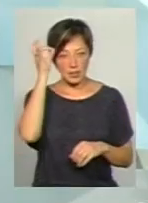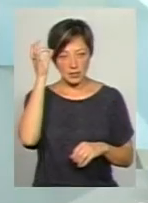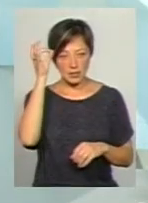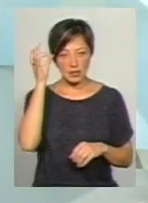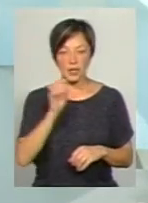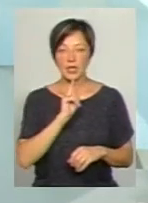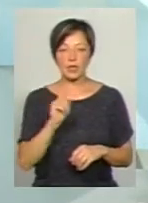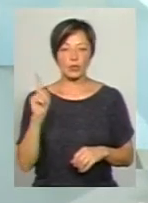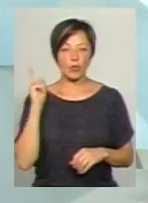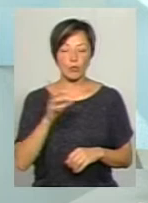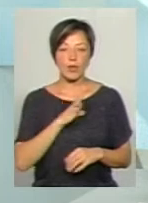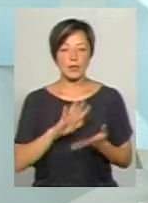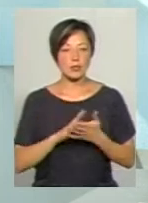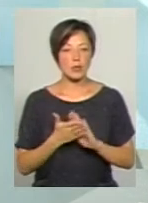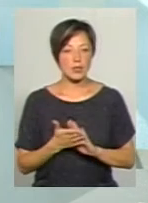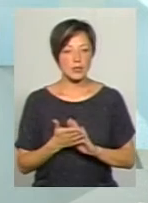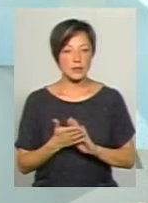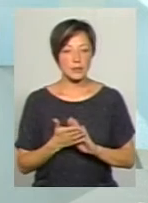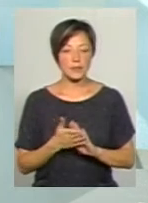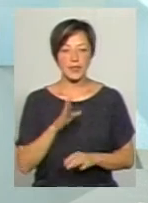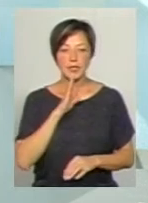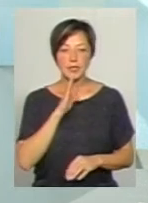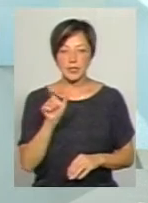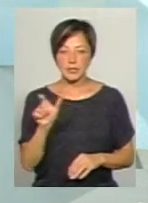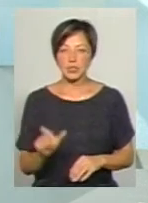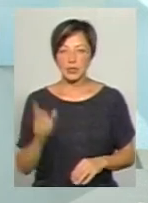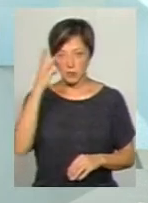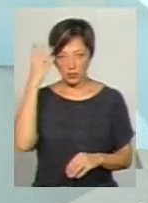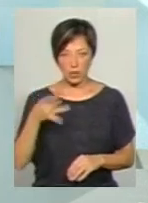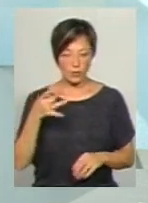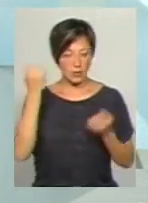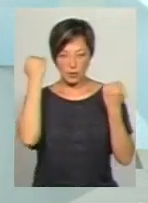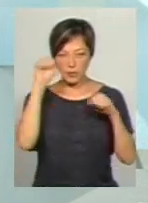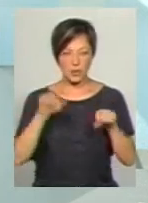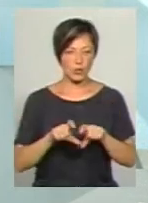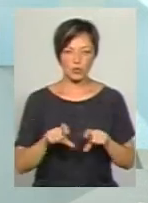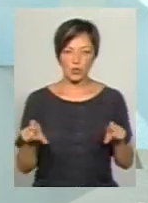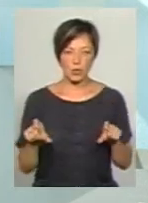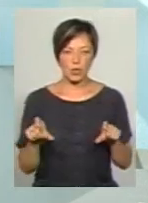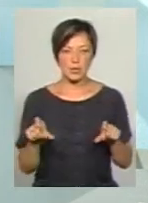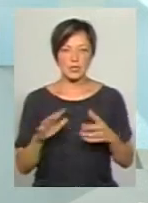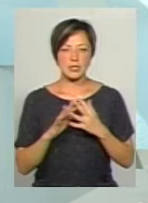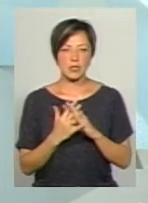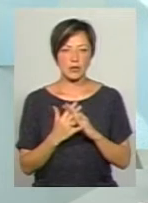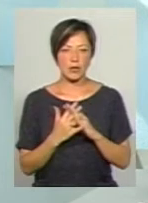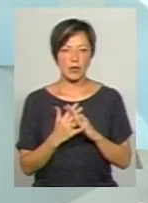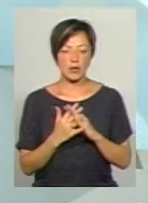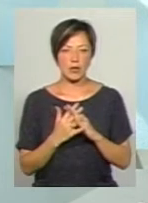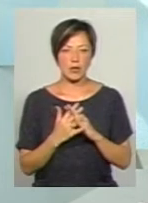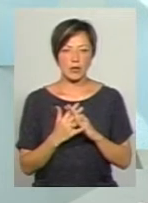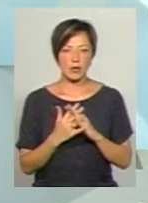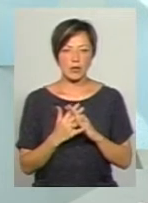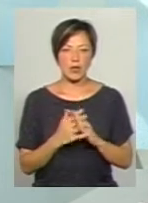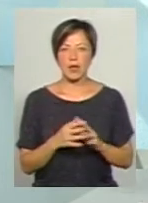рік тому була така ситуація, дівчина з Хмельницького району, не пам'ятаю, школа, село Мирослава